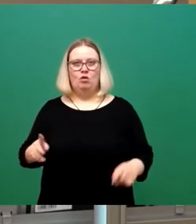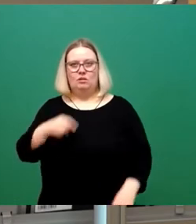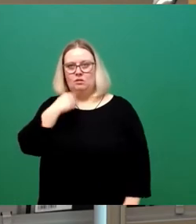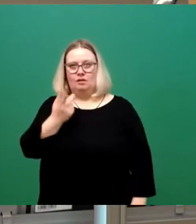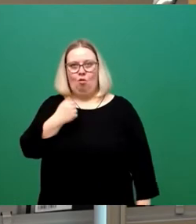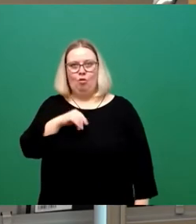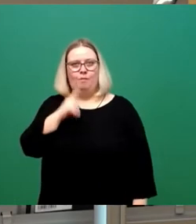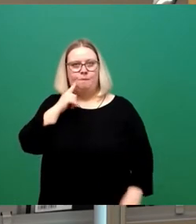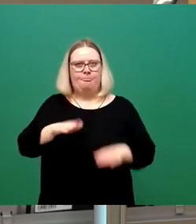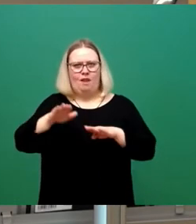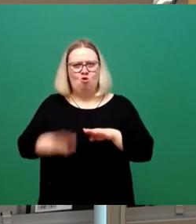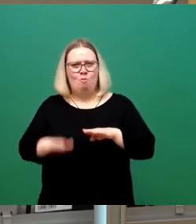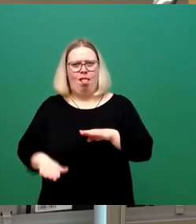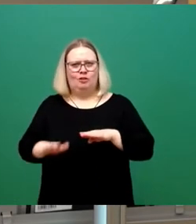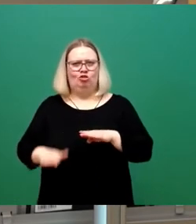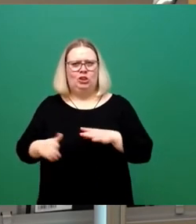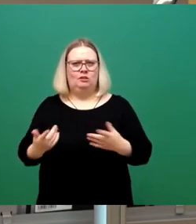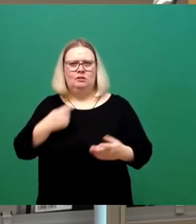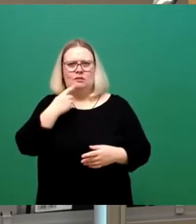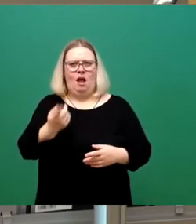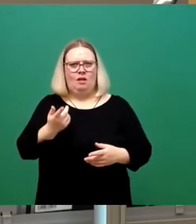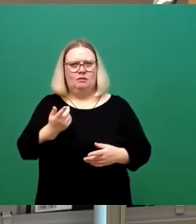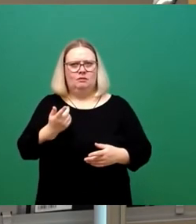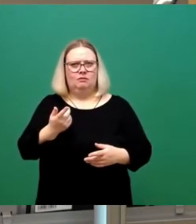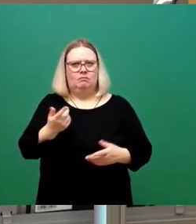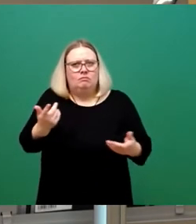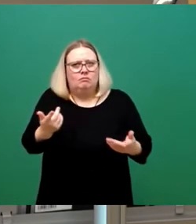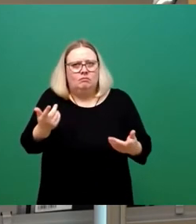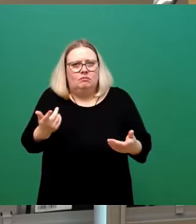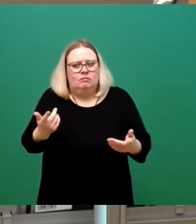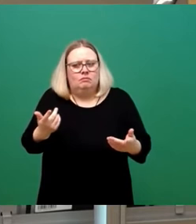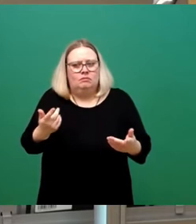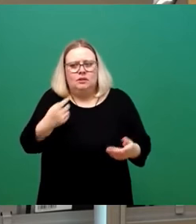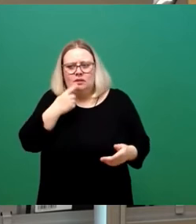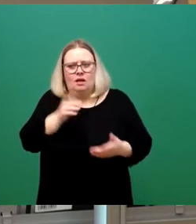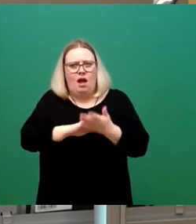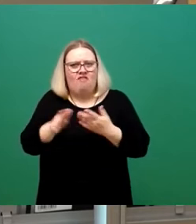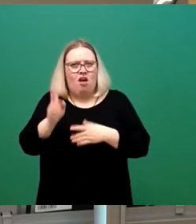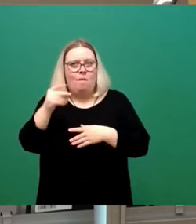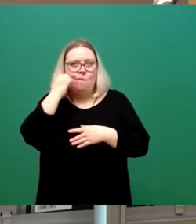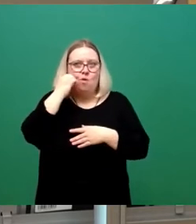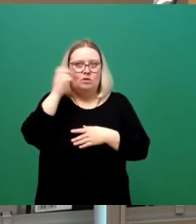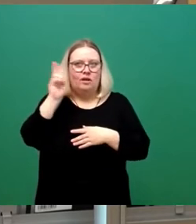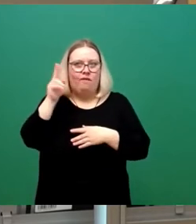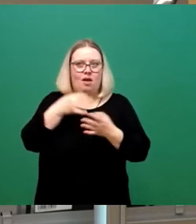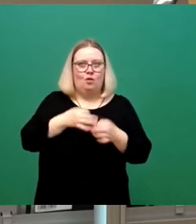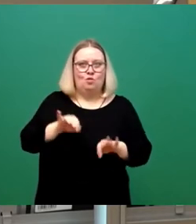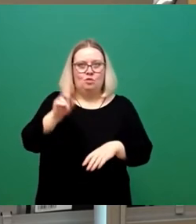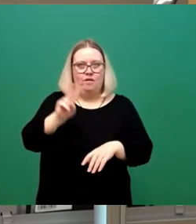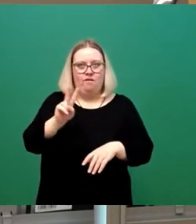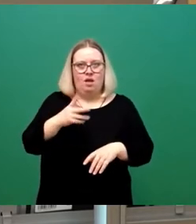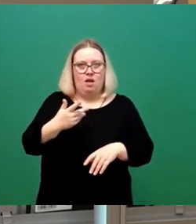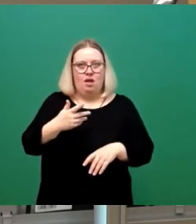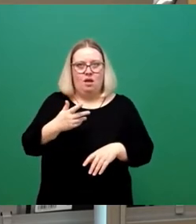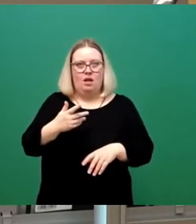wer die Geschichte vom Rumpelstierschen kennt, von außen betrachtet, ist es nicht immer ganz leicht zu sehen, wer der Böse und wer der Gute. Im Kern